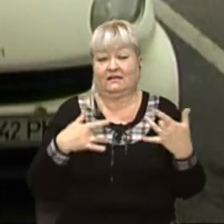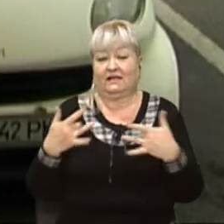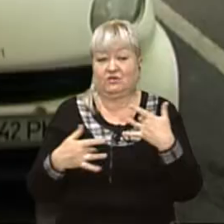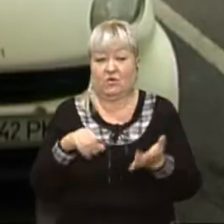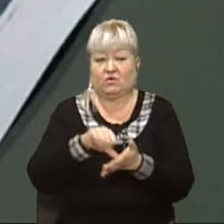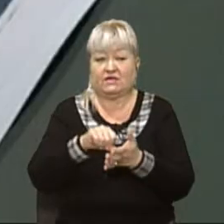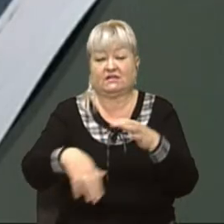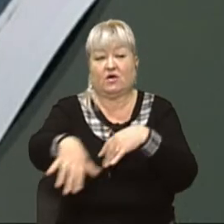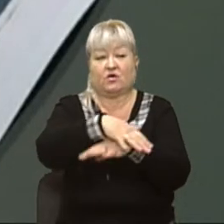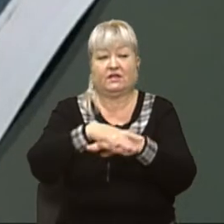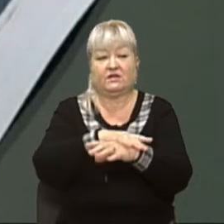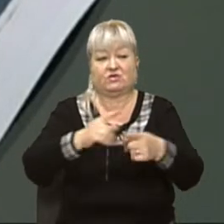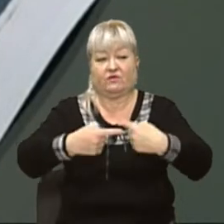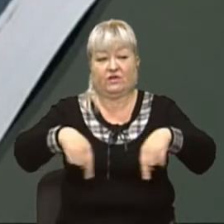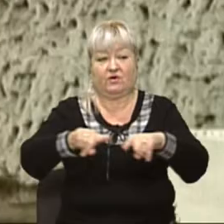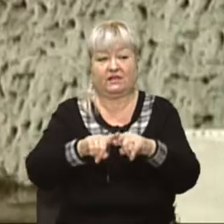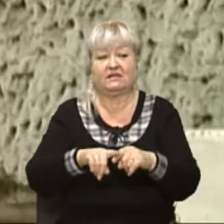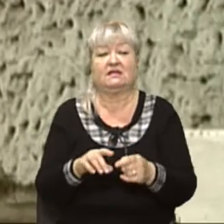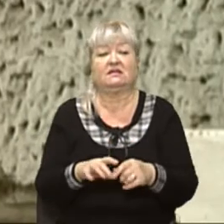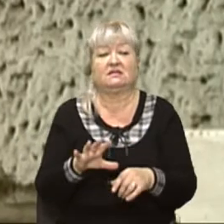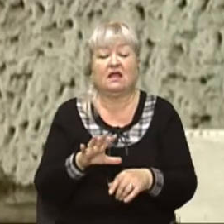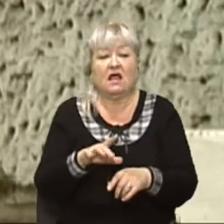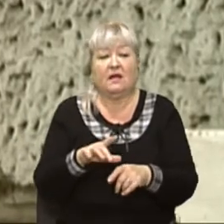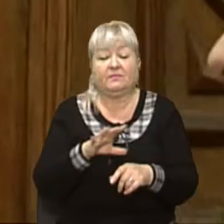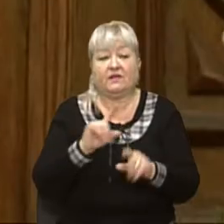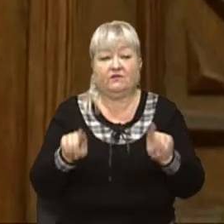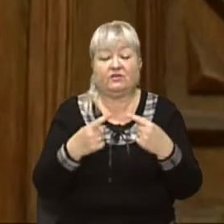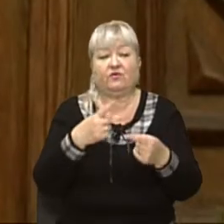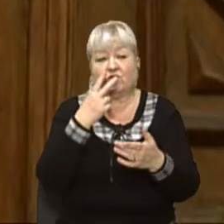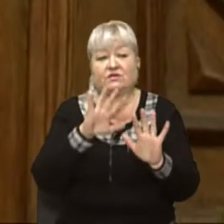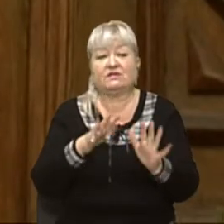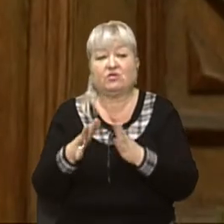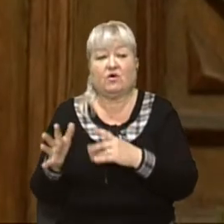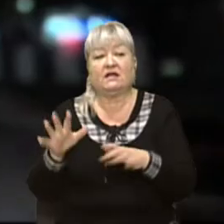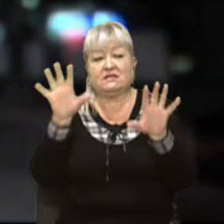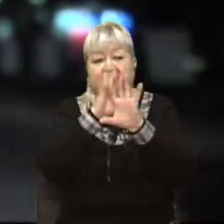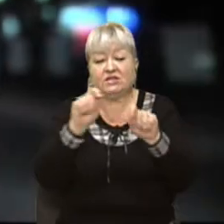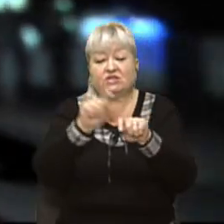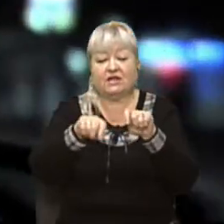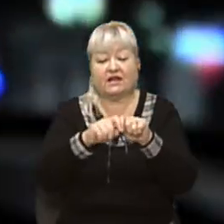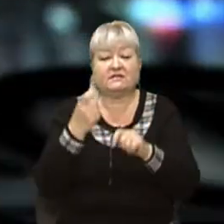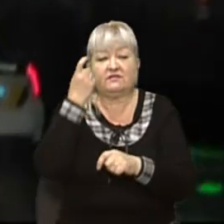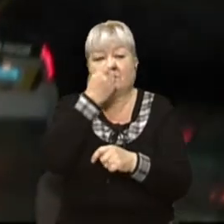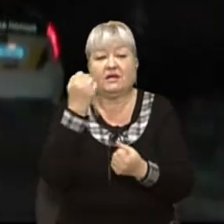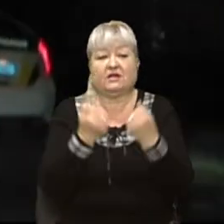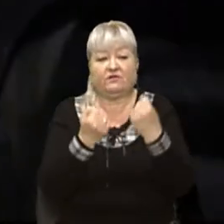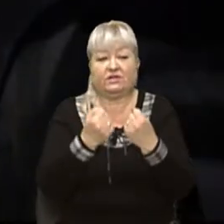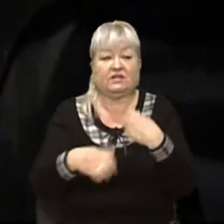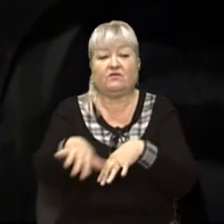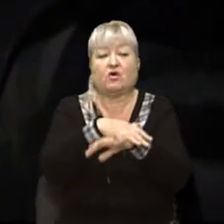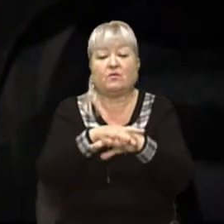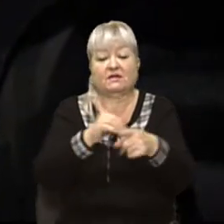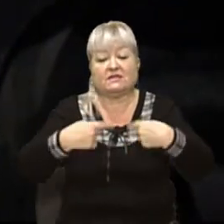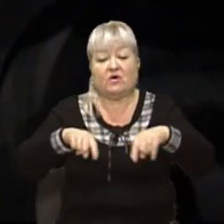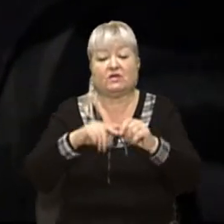учасники громадської організації «Підбуль Львів» відтворюють ситуацію із нічних рейдів на нетверезих водіїв. Громадська організація «Підбуль